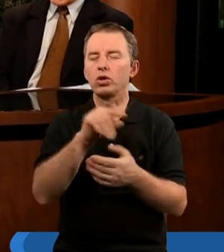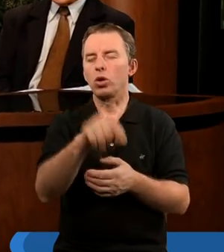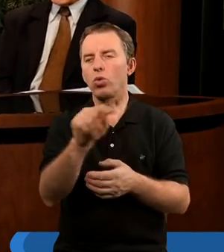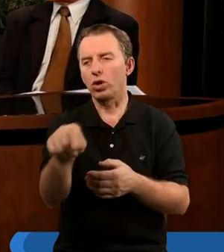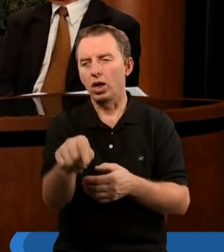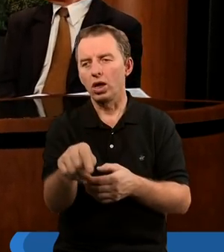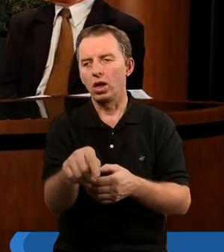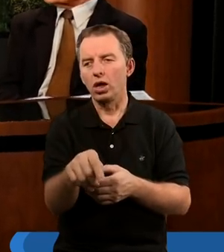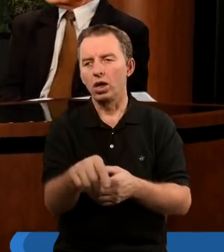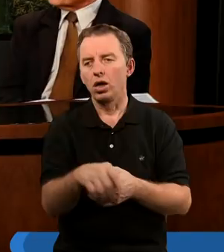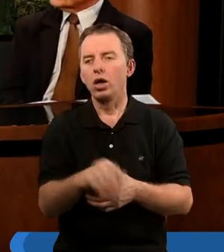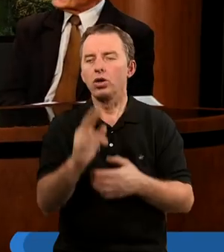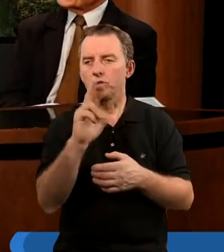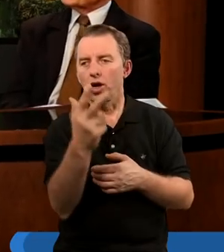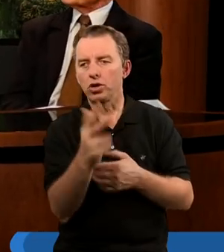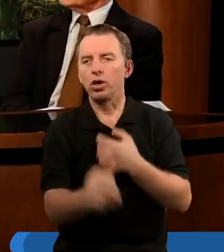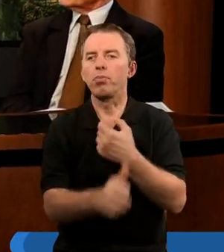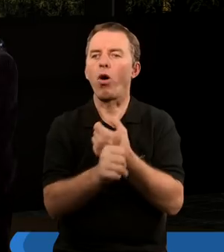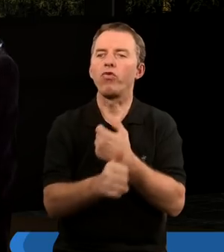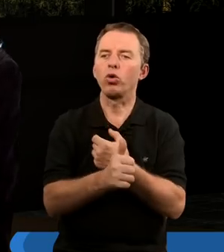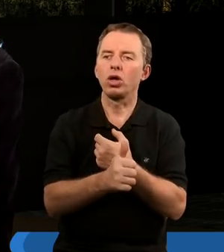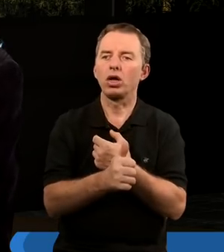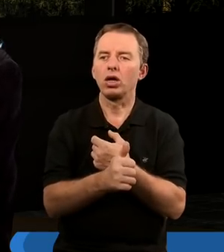podczepił trzeci powód. Tak.